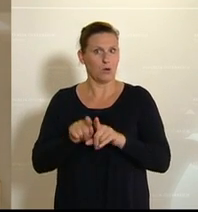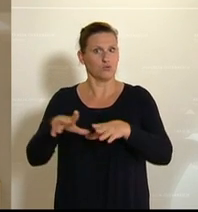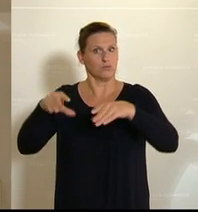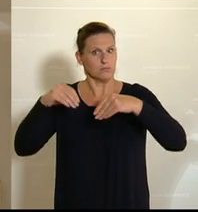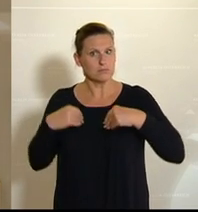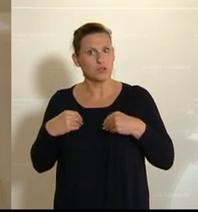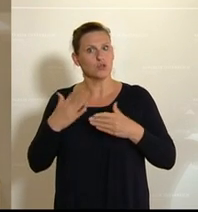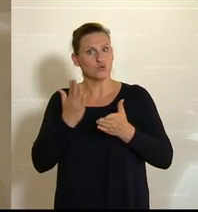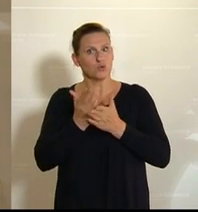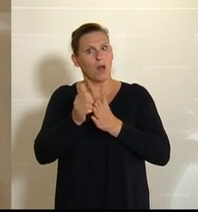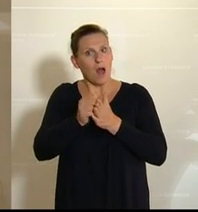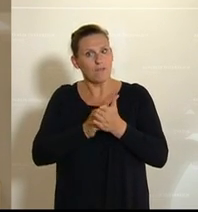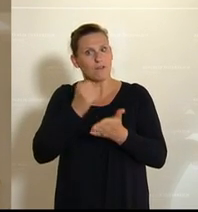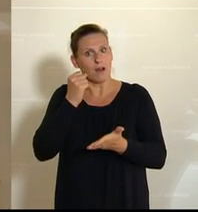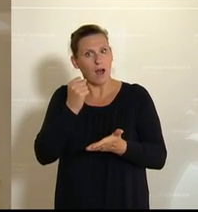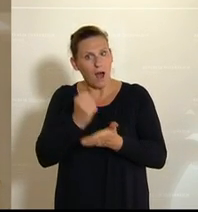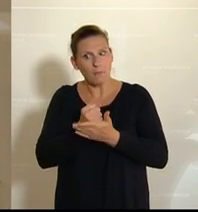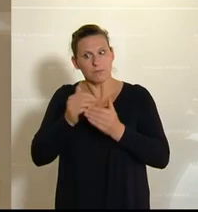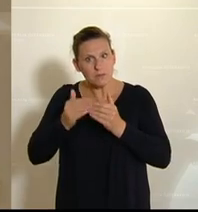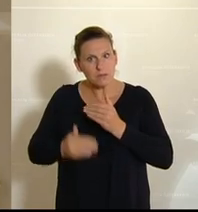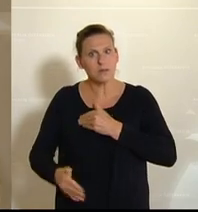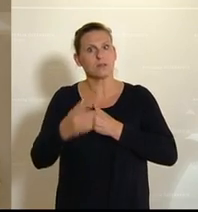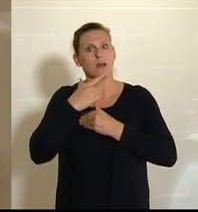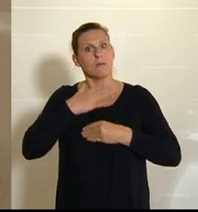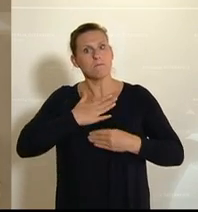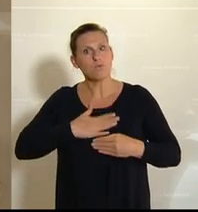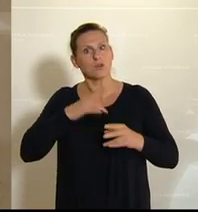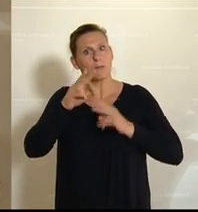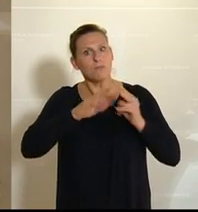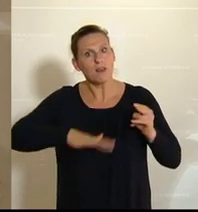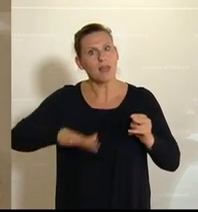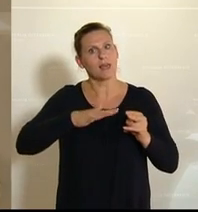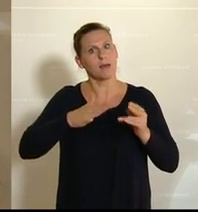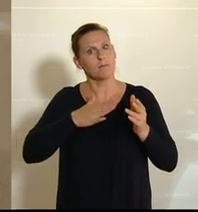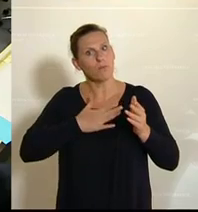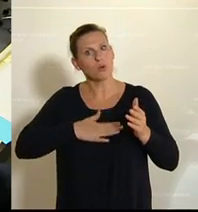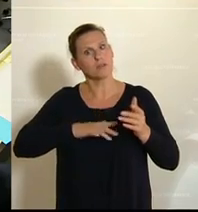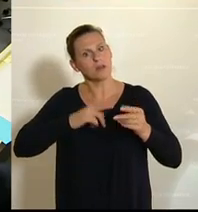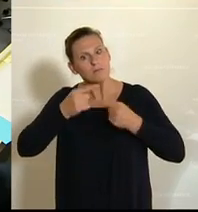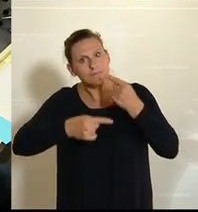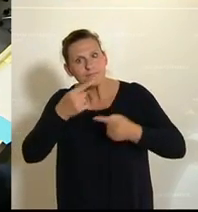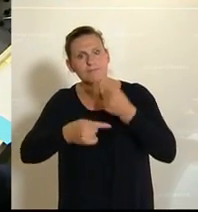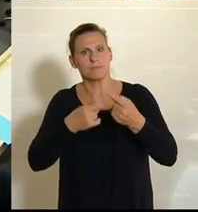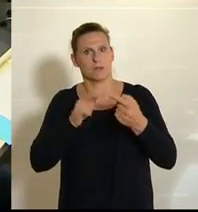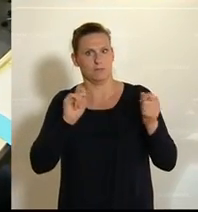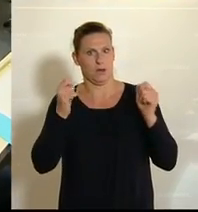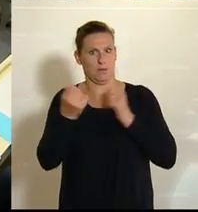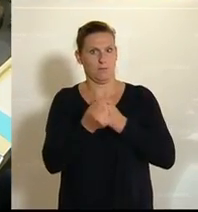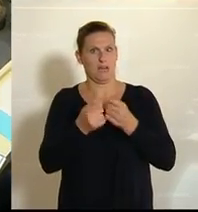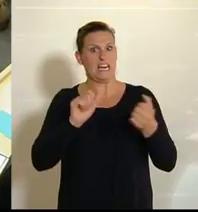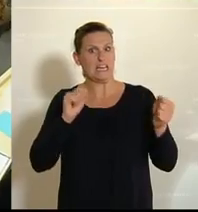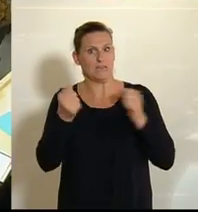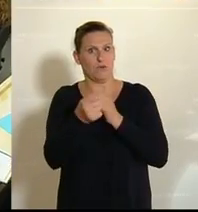schon von Anfang an seiner Amtszeit gesagt hat, er möchte in der Pflege was voranbringen. Er hat mit der Pflegereform